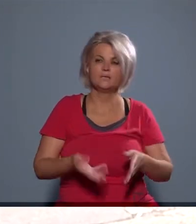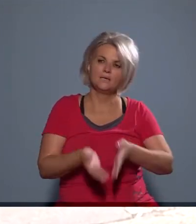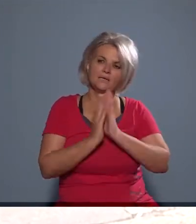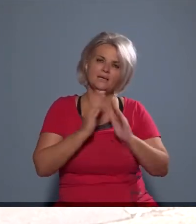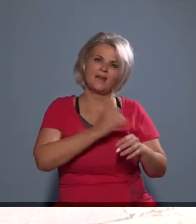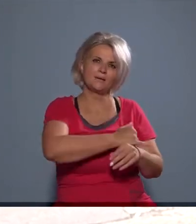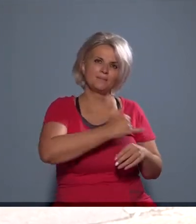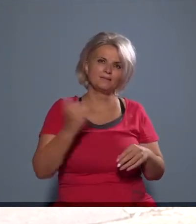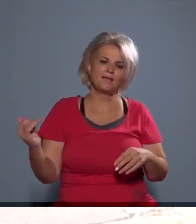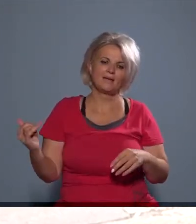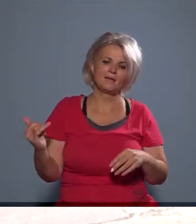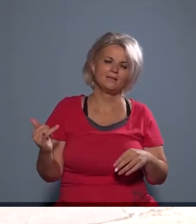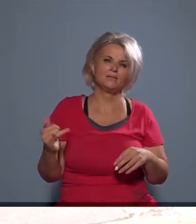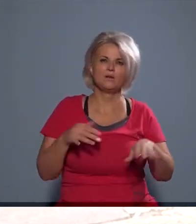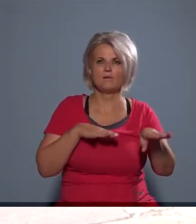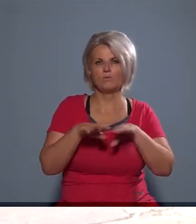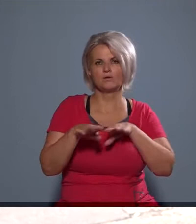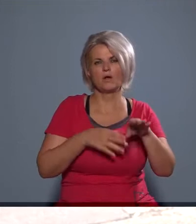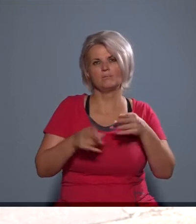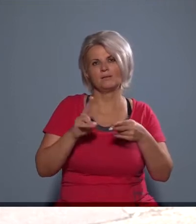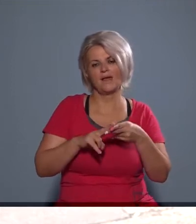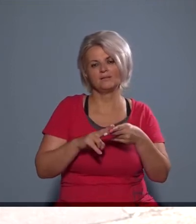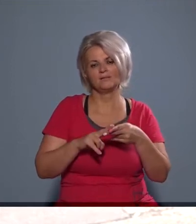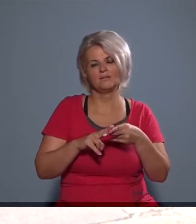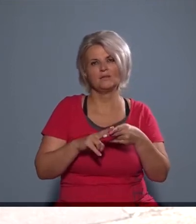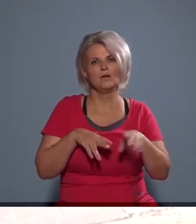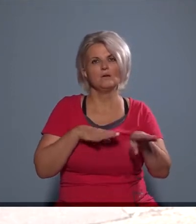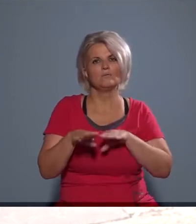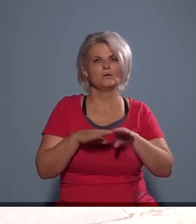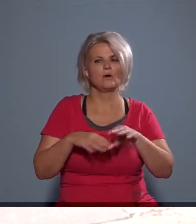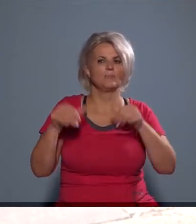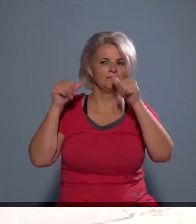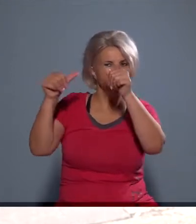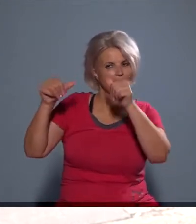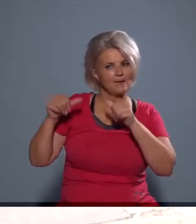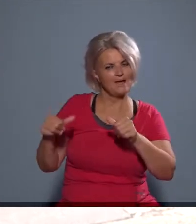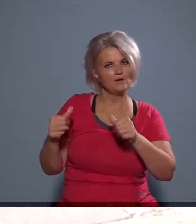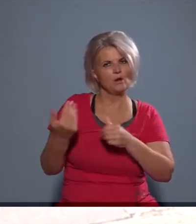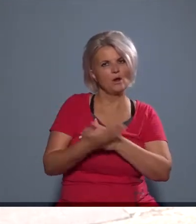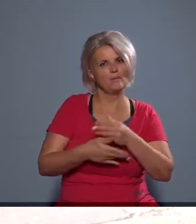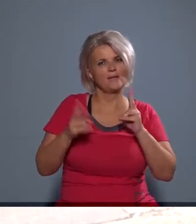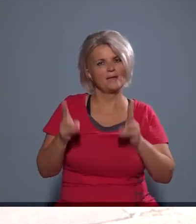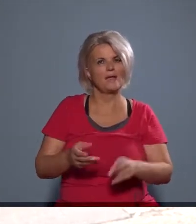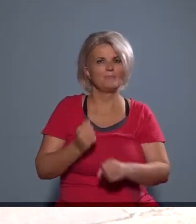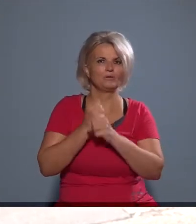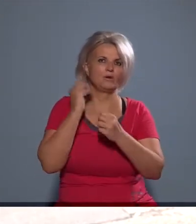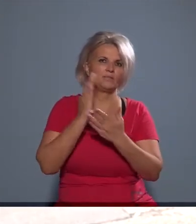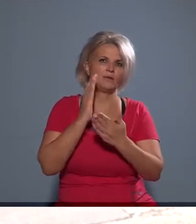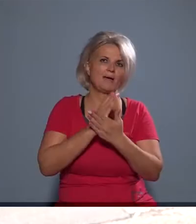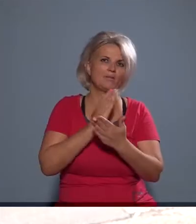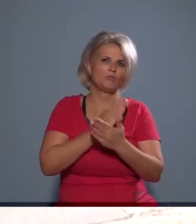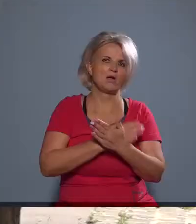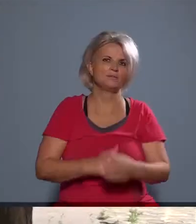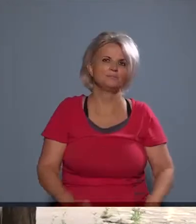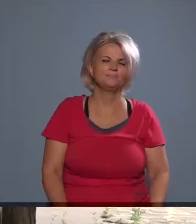Tehát én nagyon kérek mindenkit, hogy a meglévő forgalmi rend, a forgalmi táblák által előítt forgalmi rendet betartva közlekedjen.